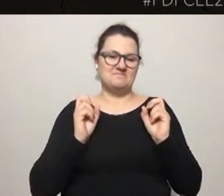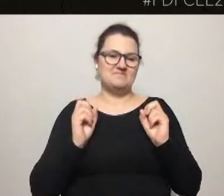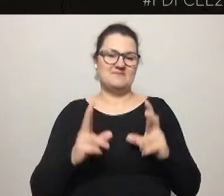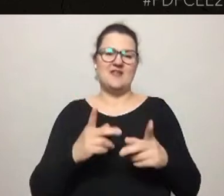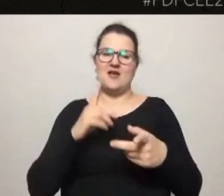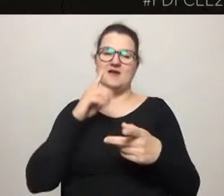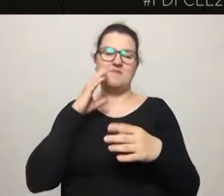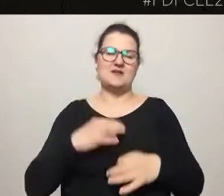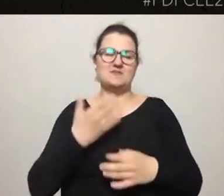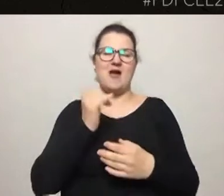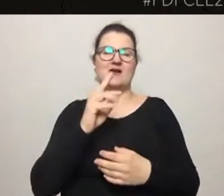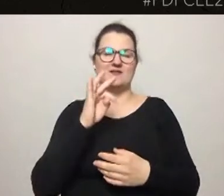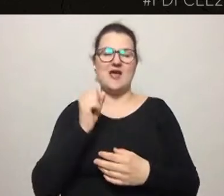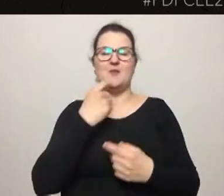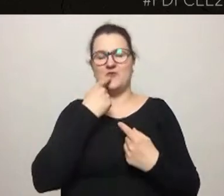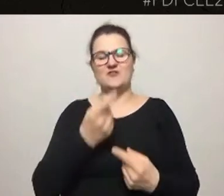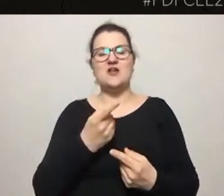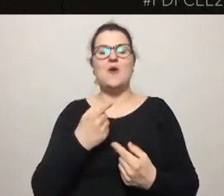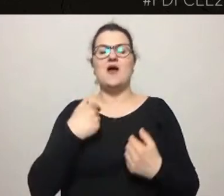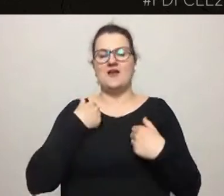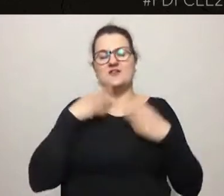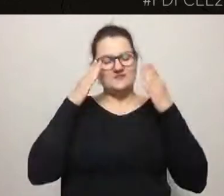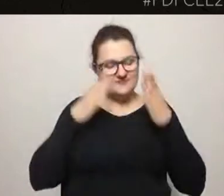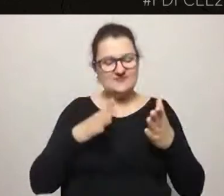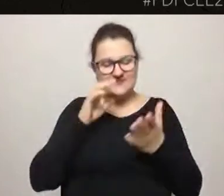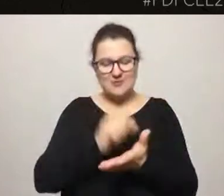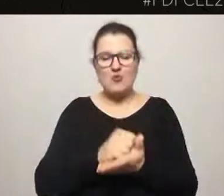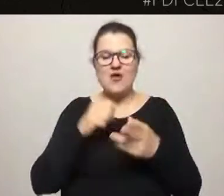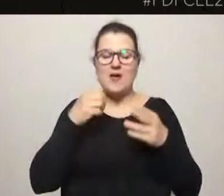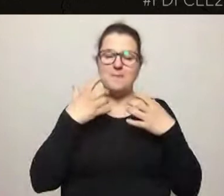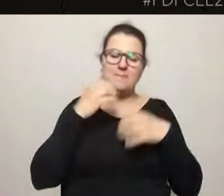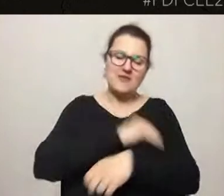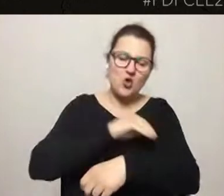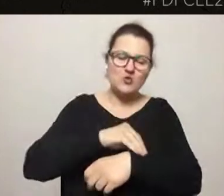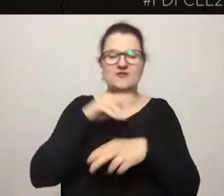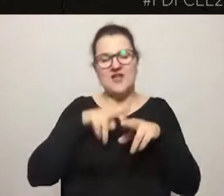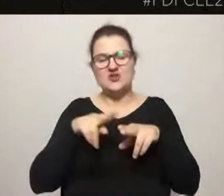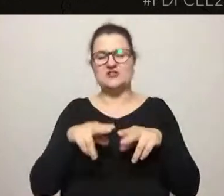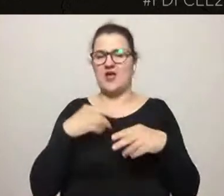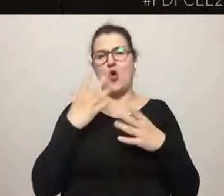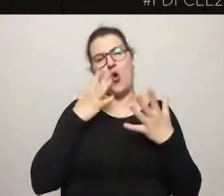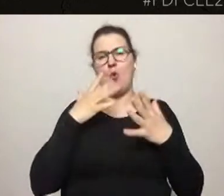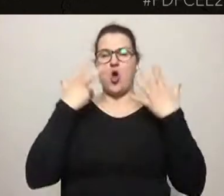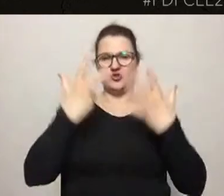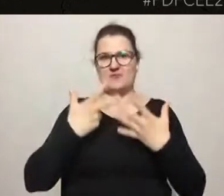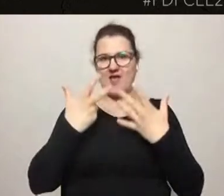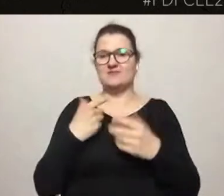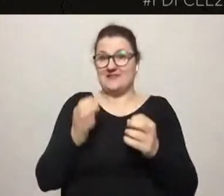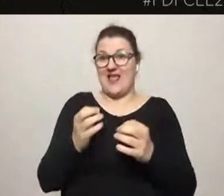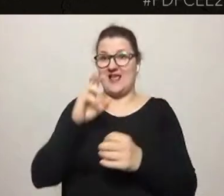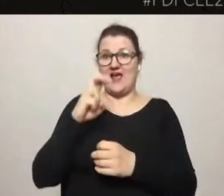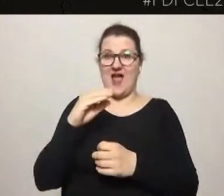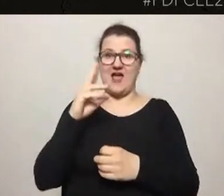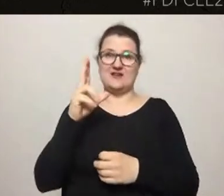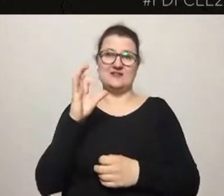zajmuję się tymi narzędziami, tymi metodami od około ośmiu lat. Obecnie w Hexagonie, ale wcześniej bardziej naukowo